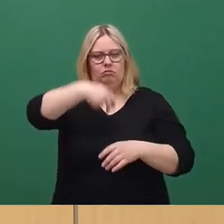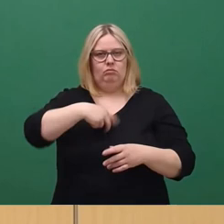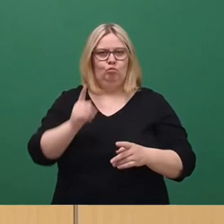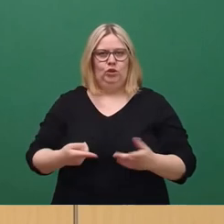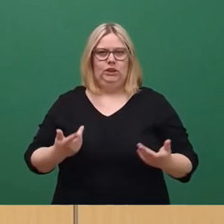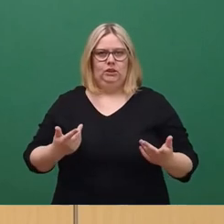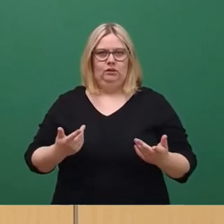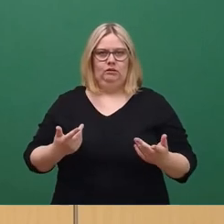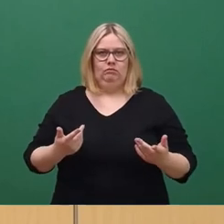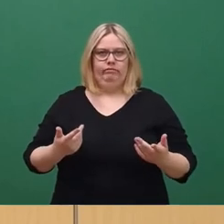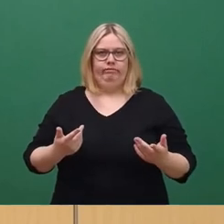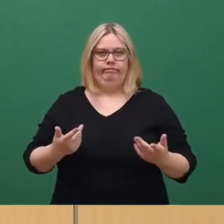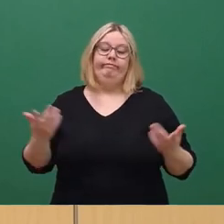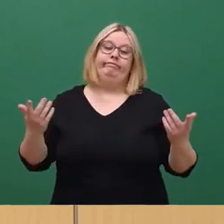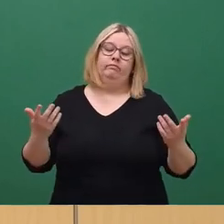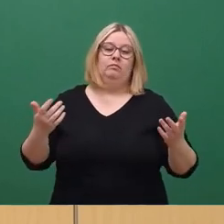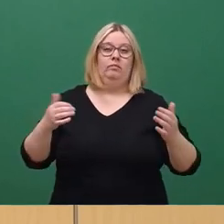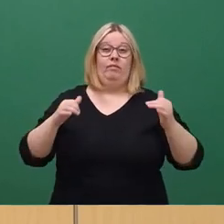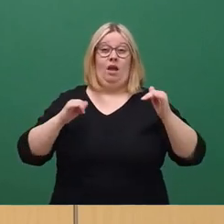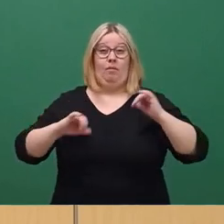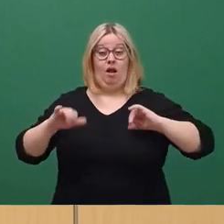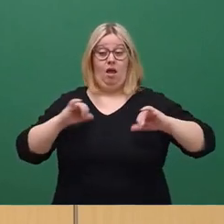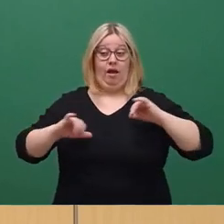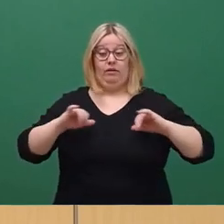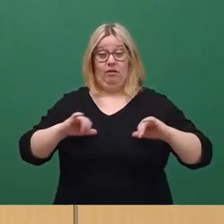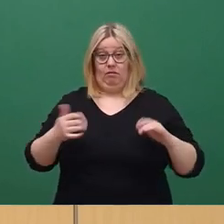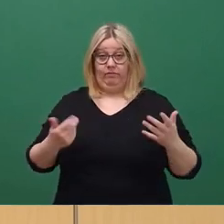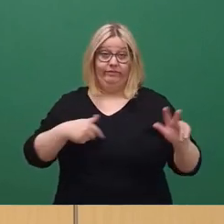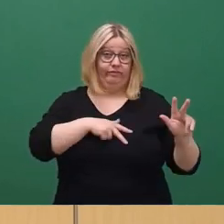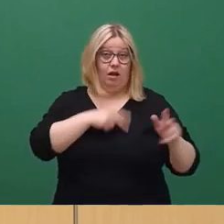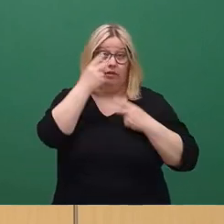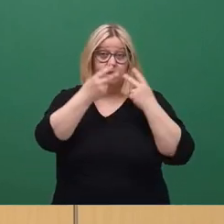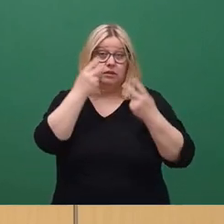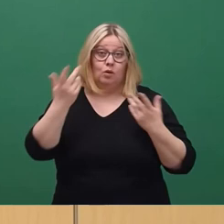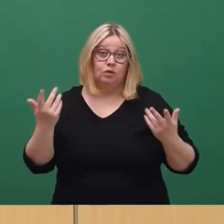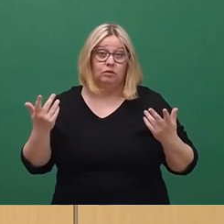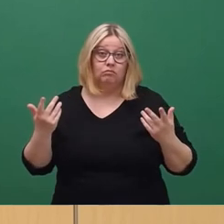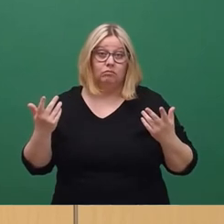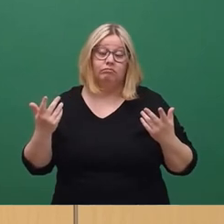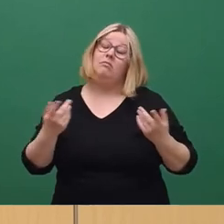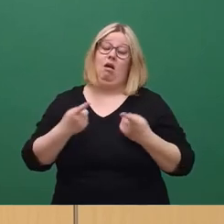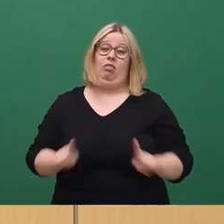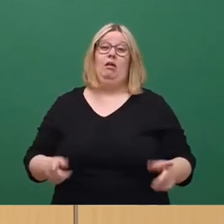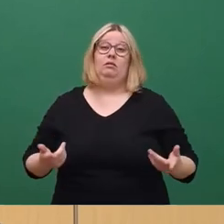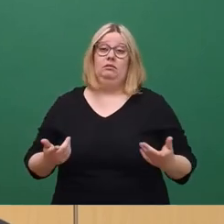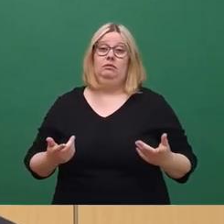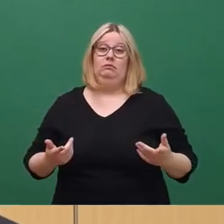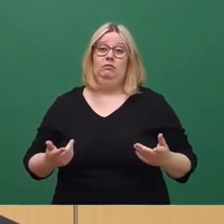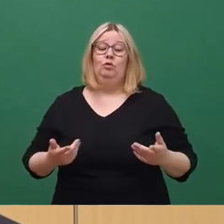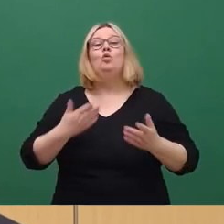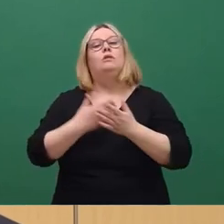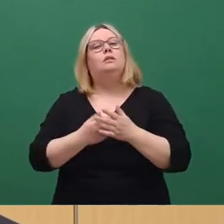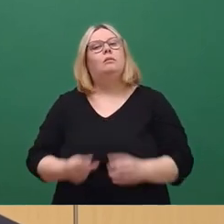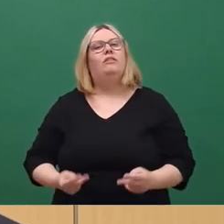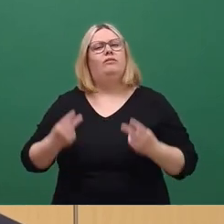Leider ist die Wirklichkeit aber häufig eine andere und gerade deshalb ist es so wichtig zu überlegen, wie wir dies